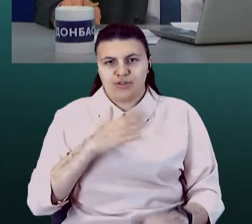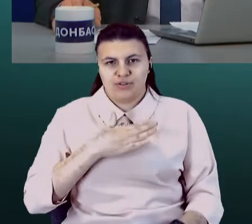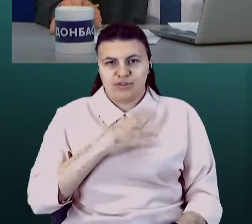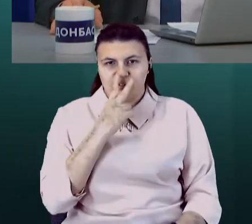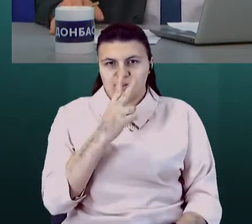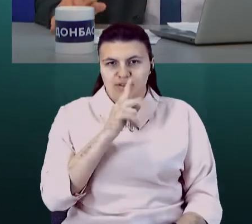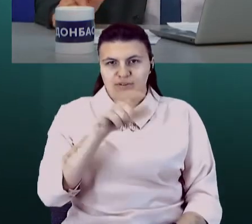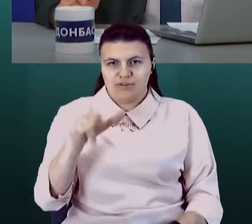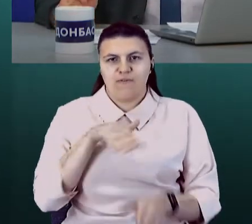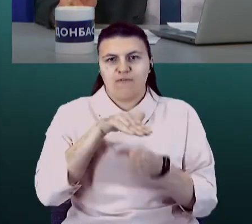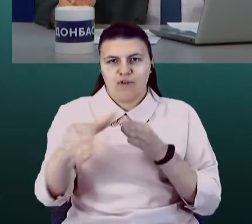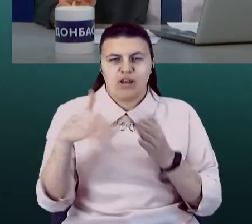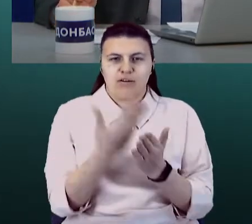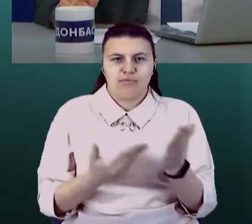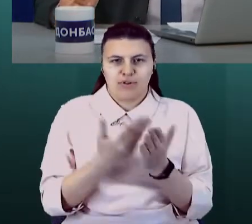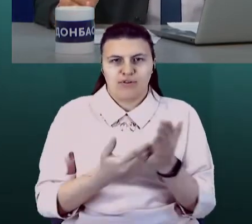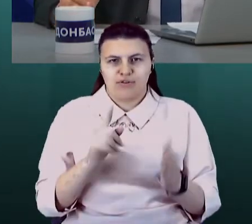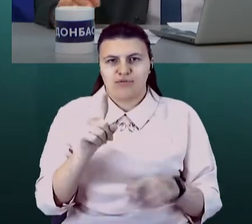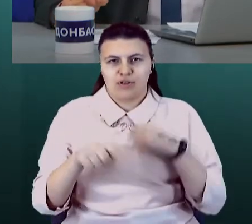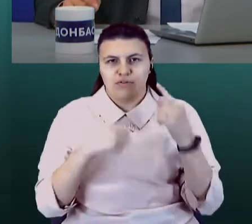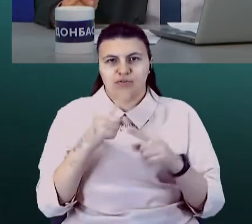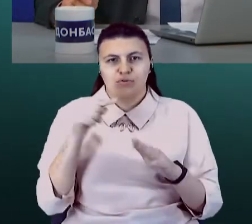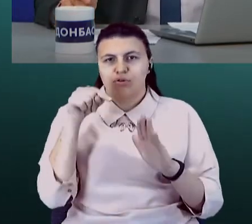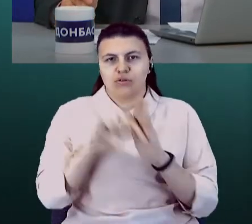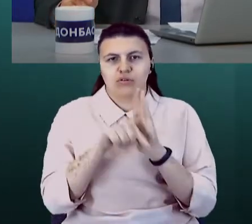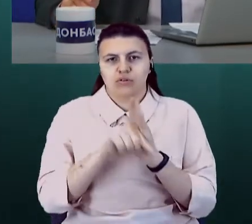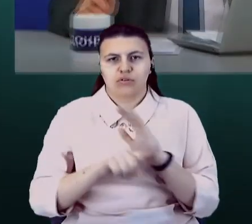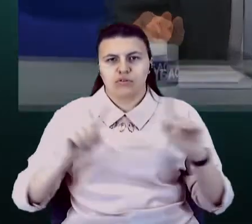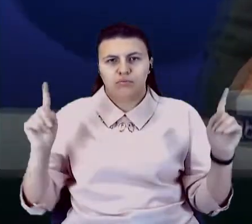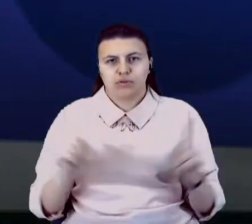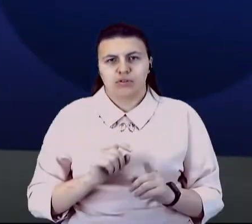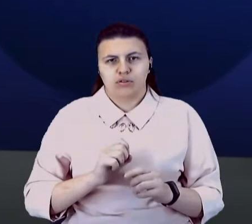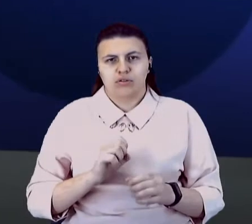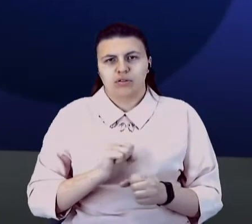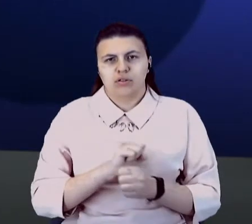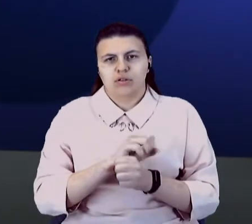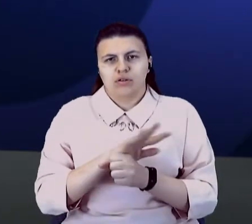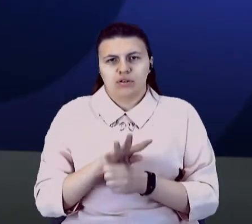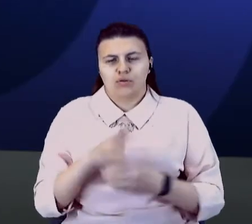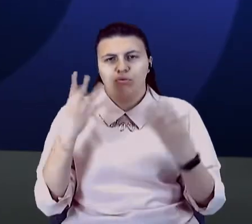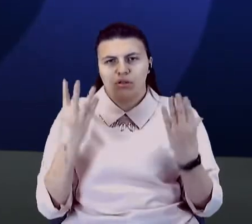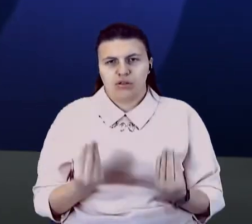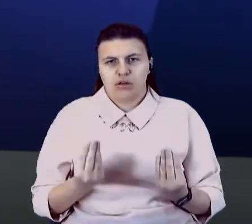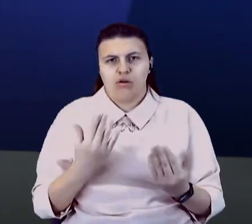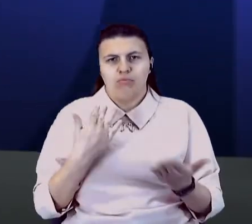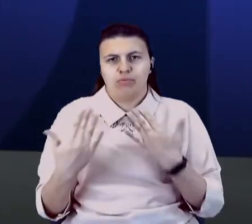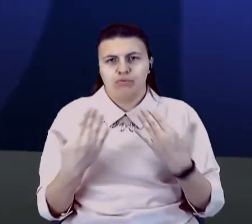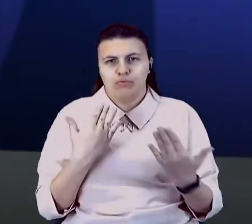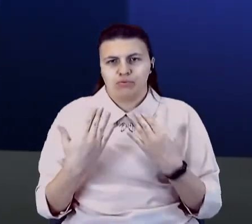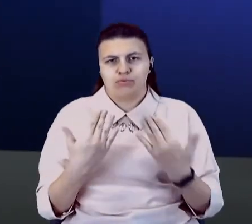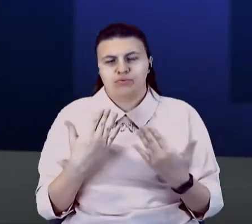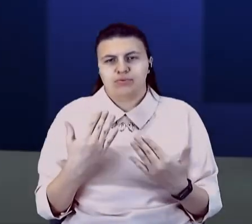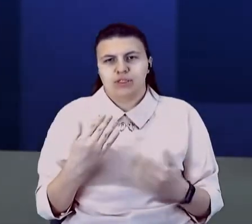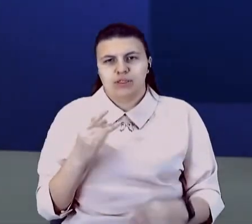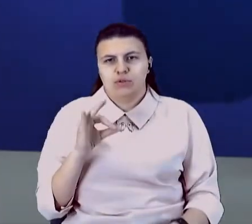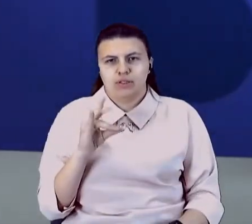які ви давали. Що означають обмеження карантинного дня, обговорювали з Олександром Іванчуком, директором Луганського обласного